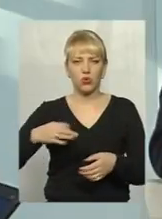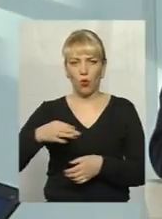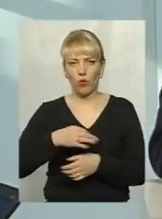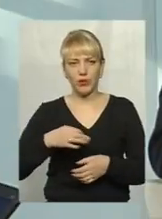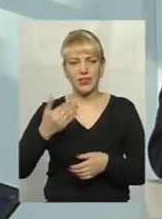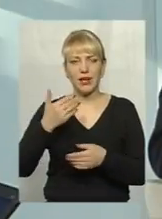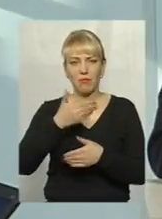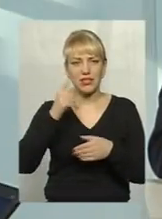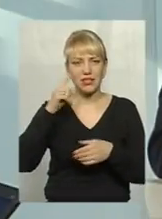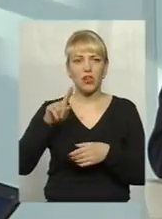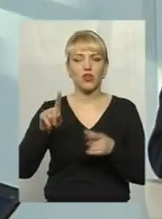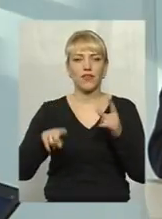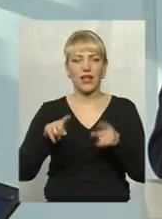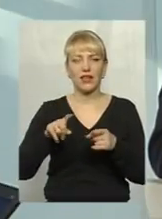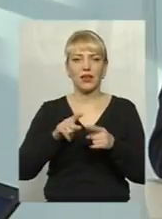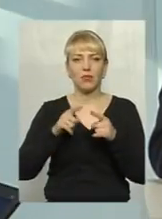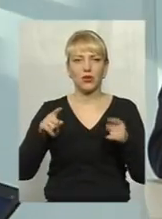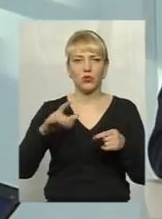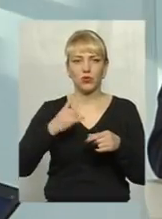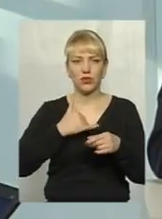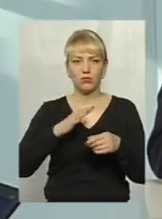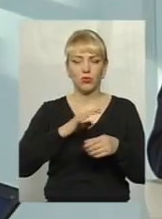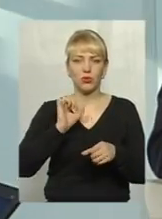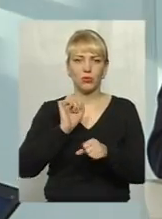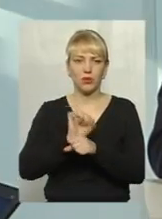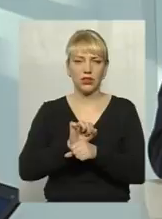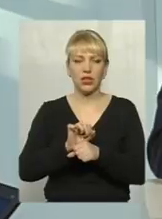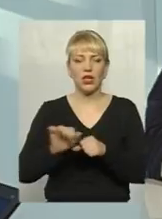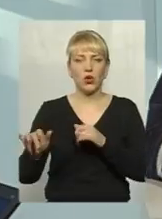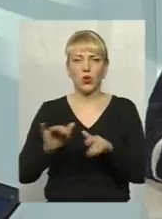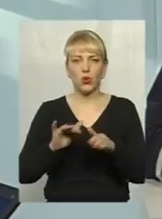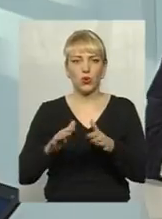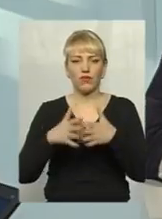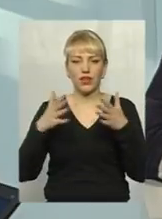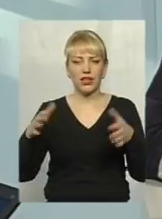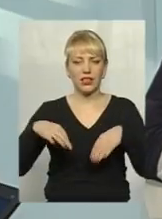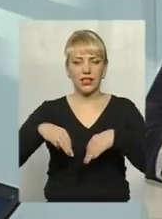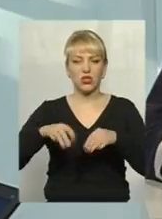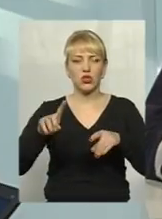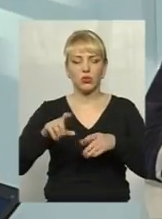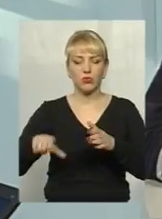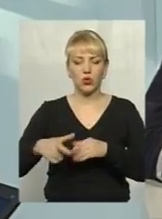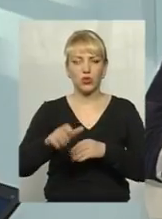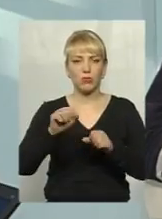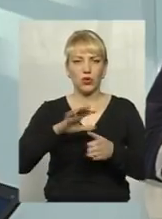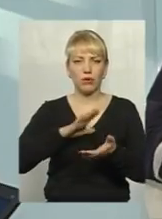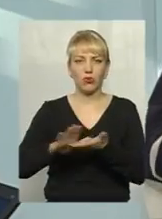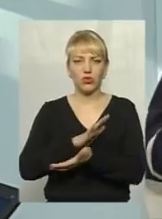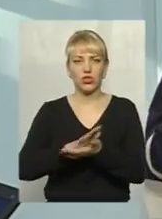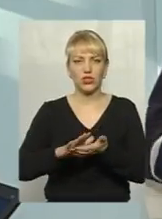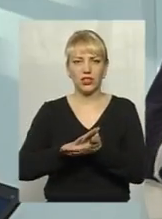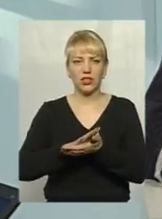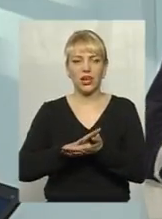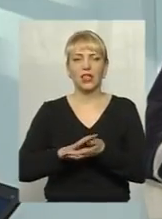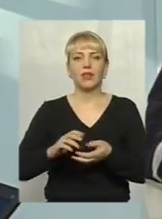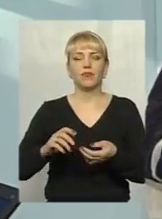що деякий період у нас був призупинений рух великогабаритних транспортних засобів, для того, щоб дорожники могли почистити дороги, щоб